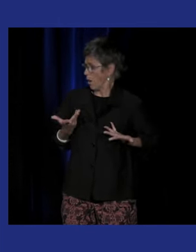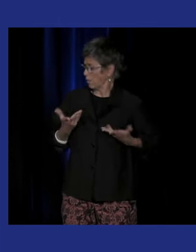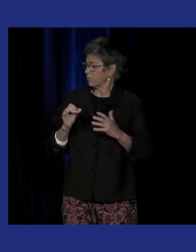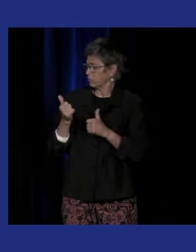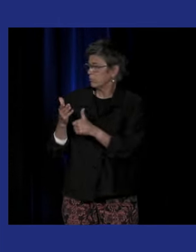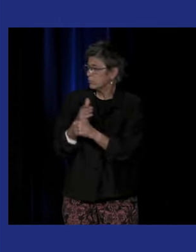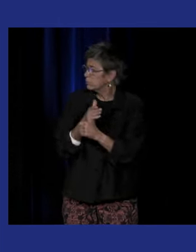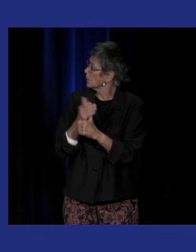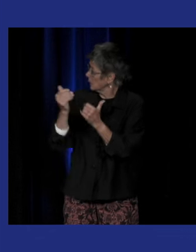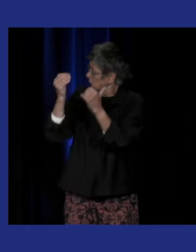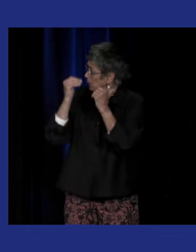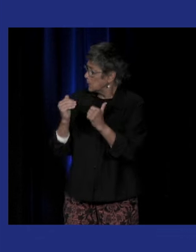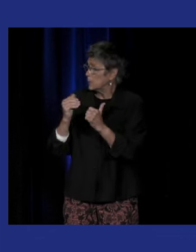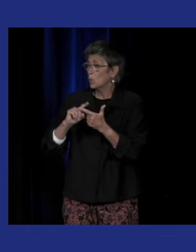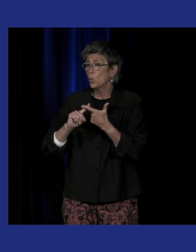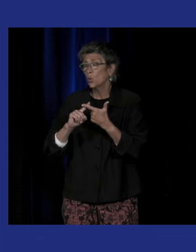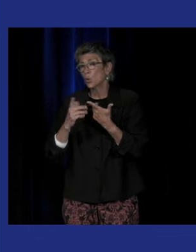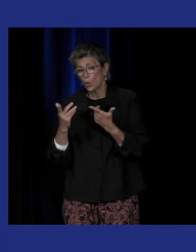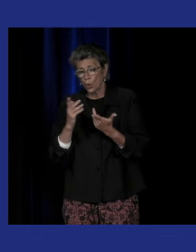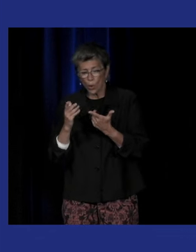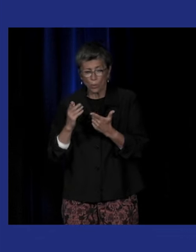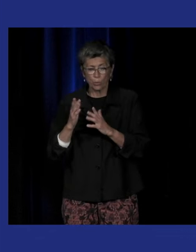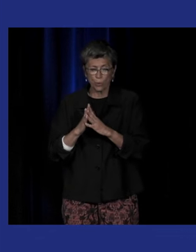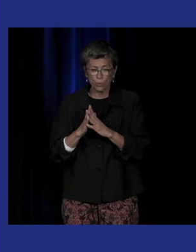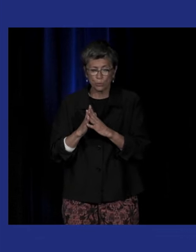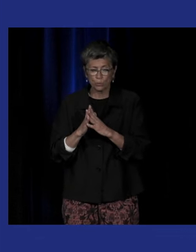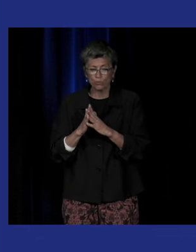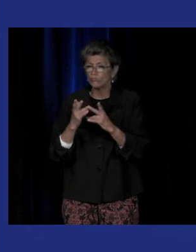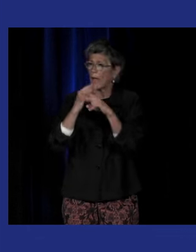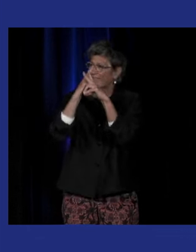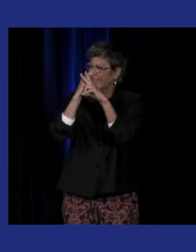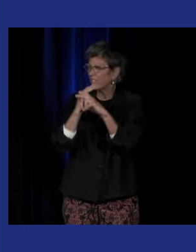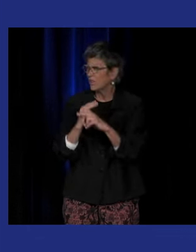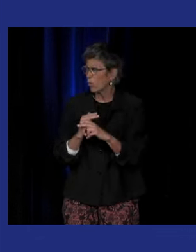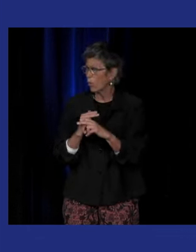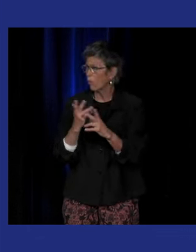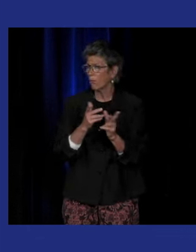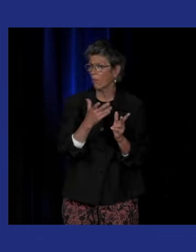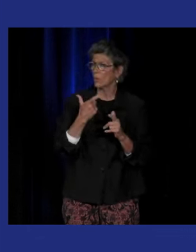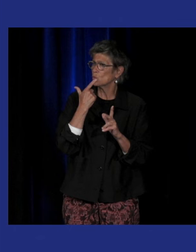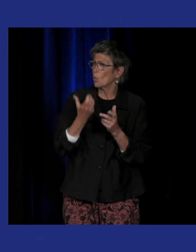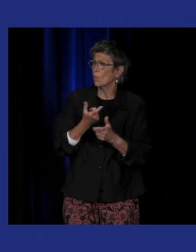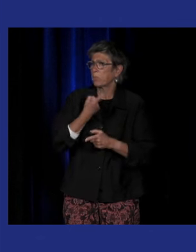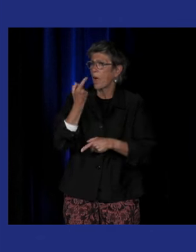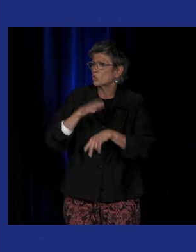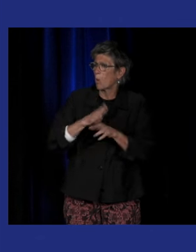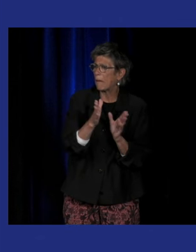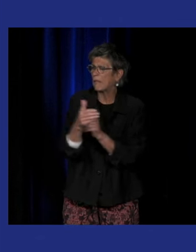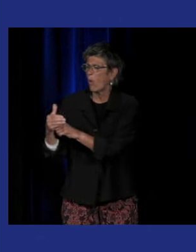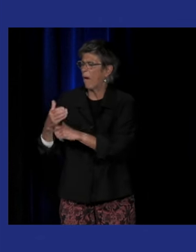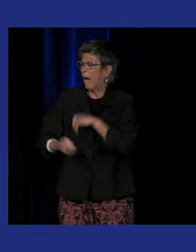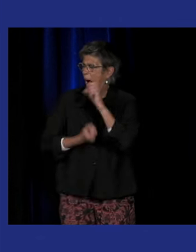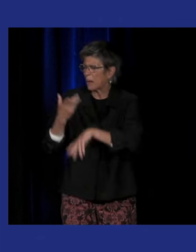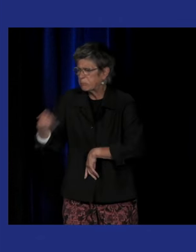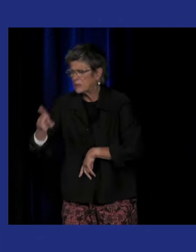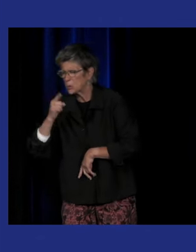Et ensuite, on va faire quelques questions par rapport à des définitions de certaines catégories qu'on va utiliser sur l'art sourd, l'art